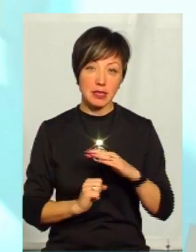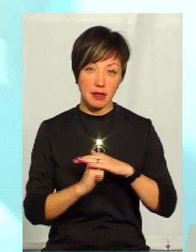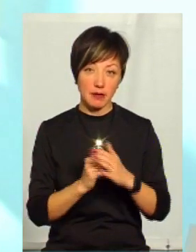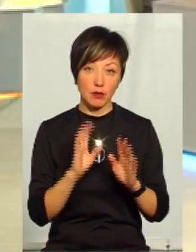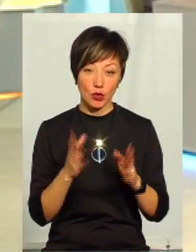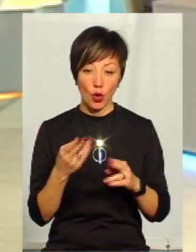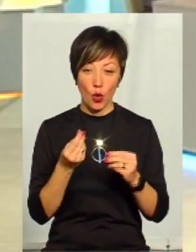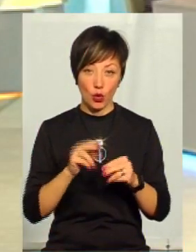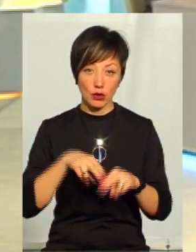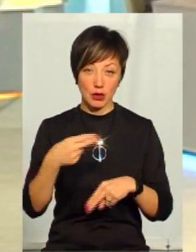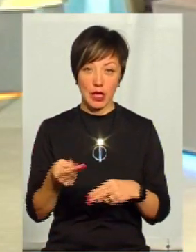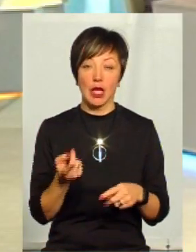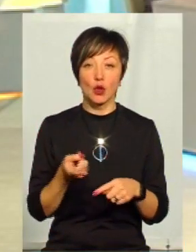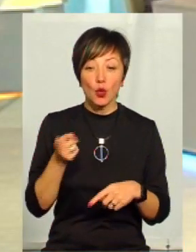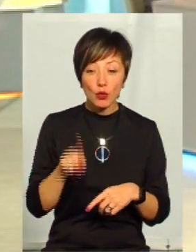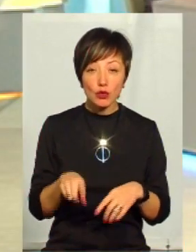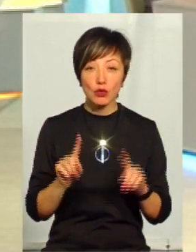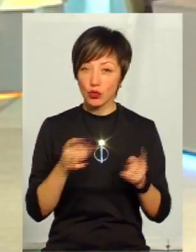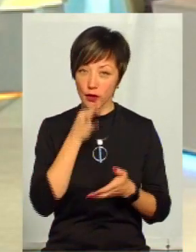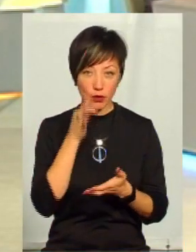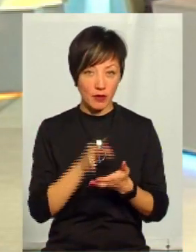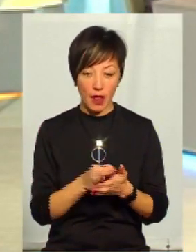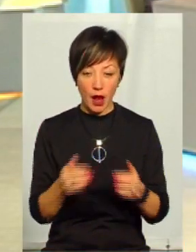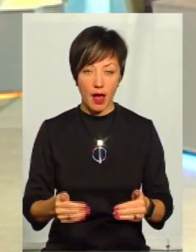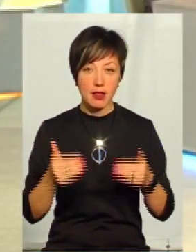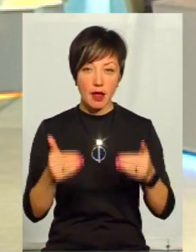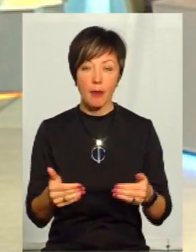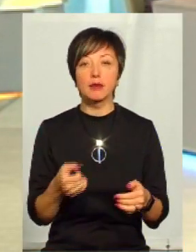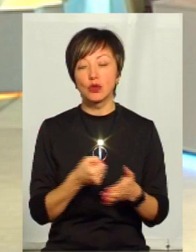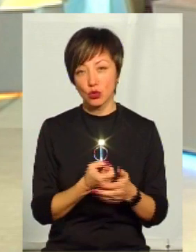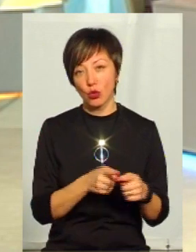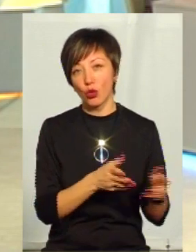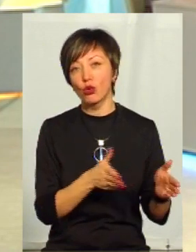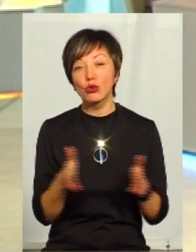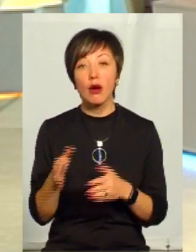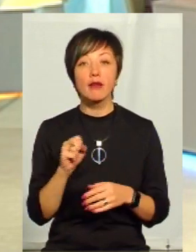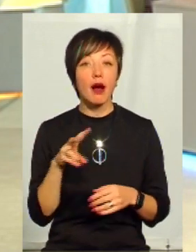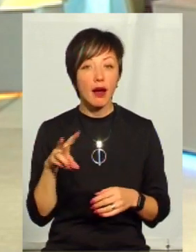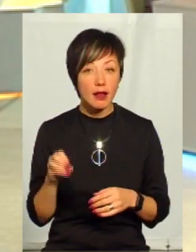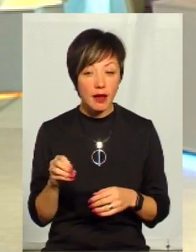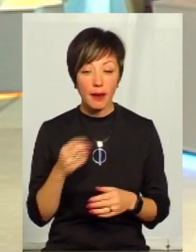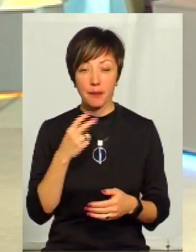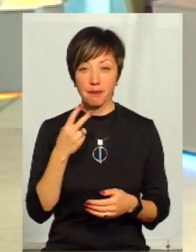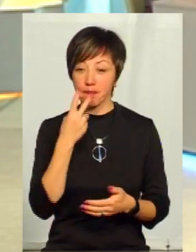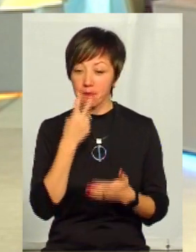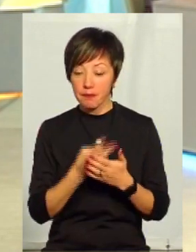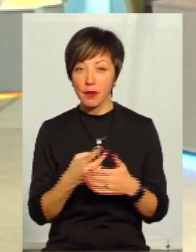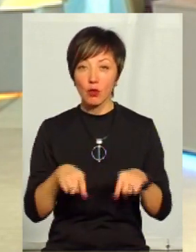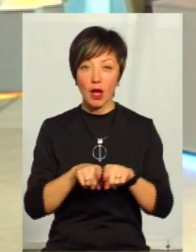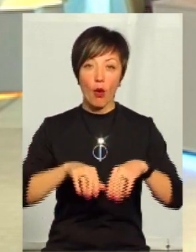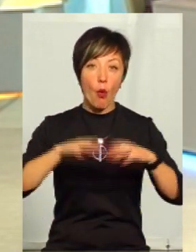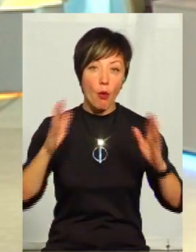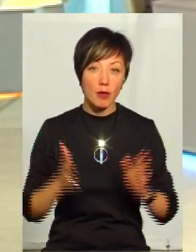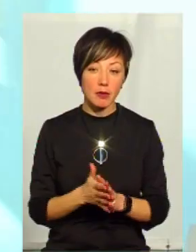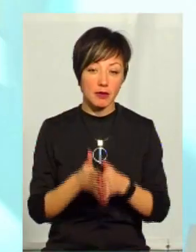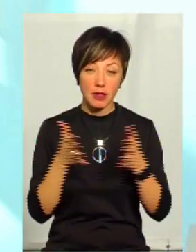буде повертатися кошти. І тому це дуже відповідальний етап. Ми до цього готові, але, зважаючи на те, що такі об